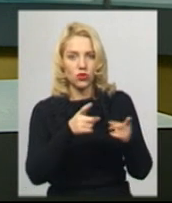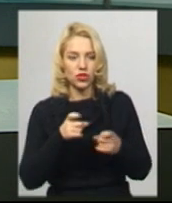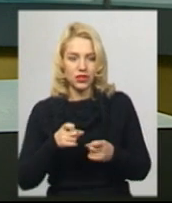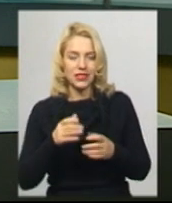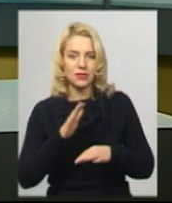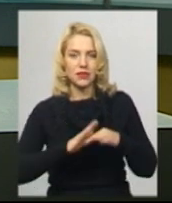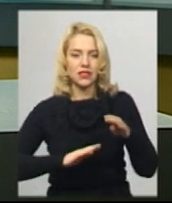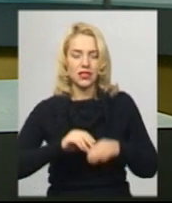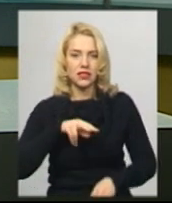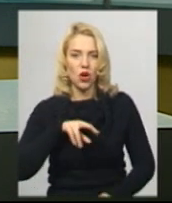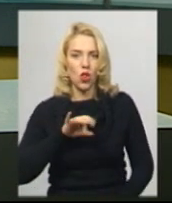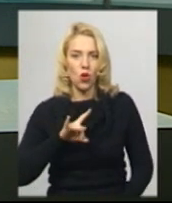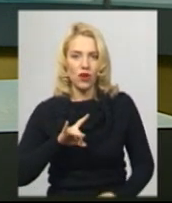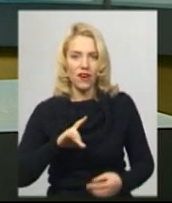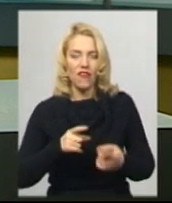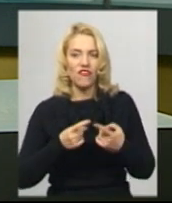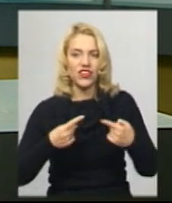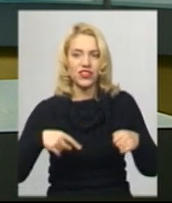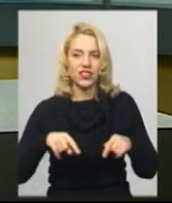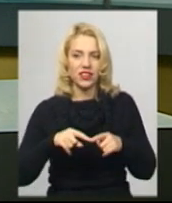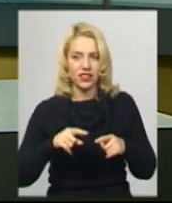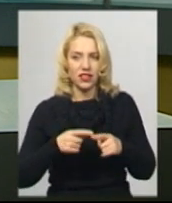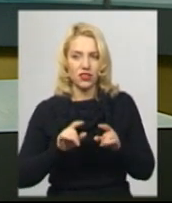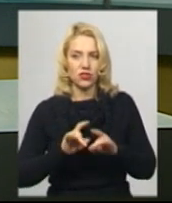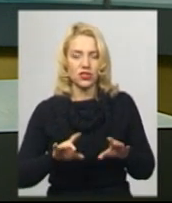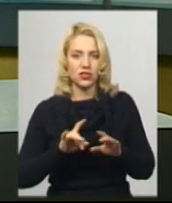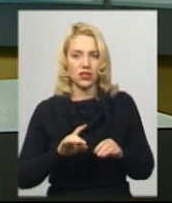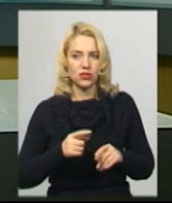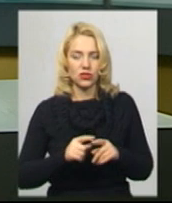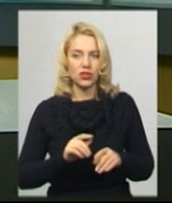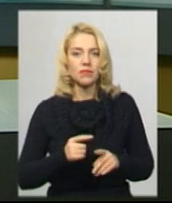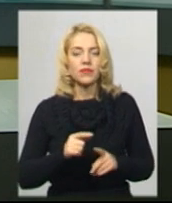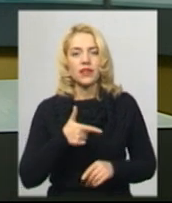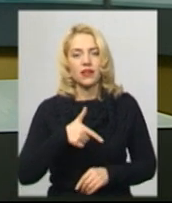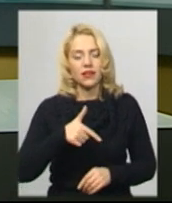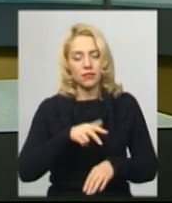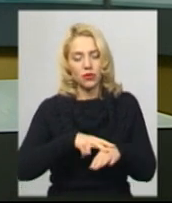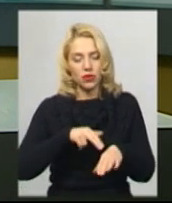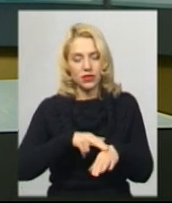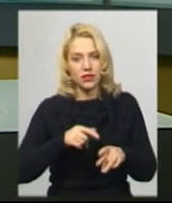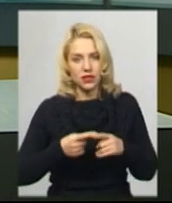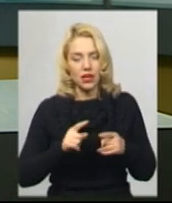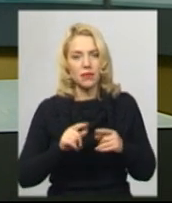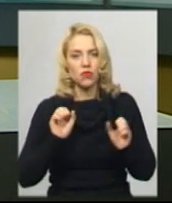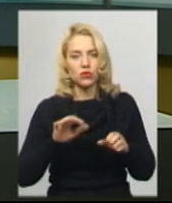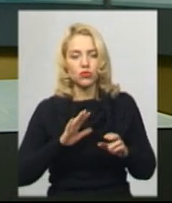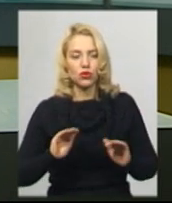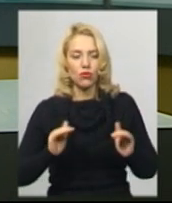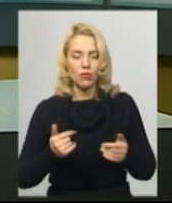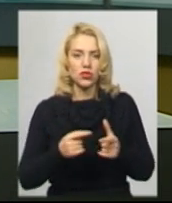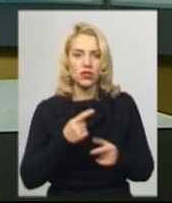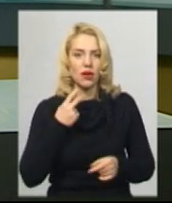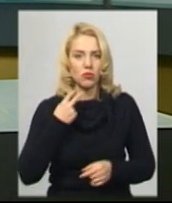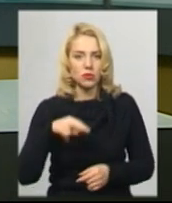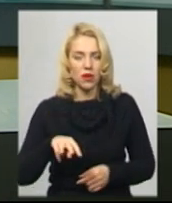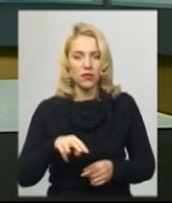Про це розповідає начальниця сектору комунікації Нацполіції в області Інна Глега. За її словами, медику може загрожувати обмеження або позбавлення волі